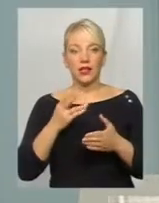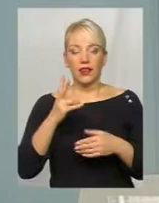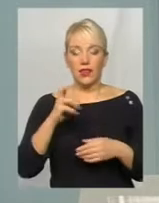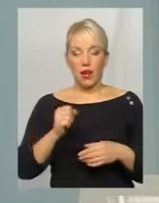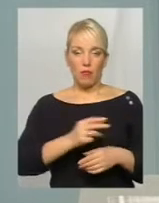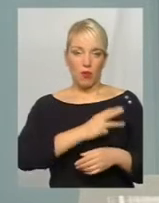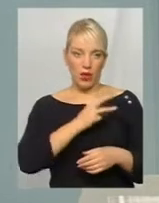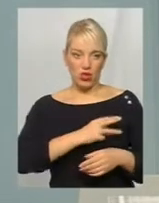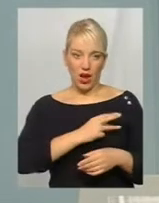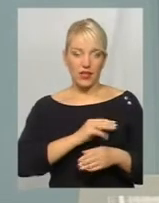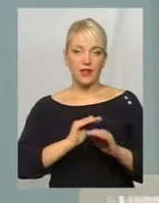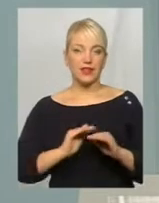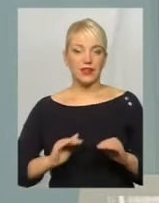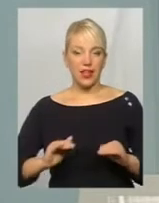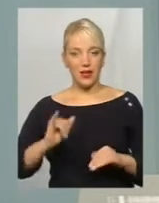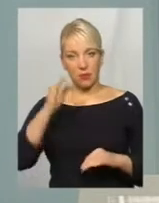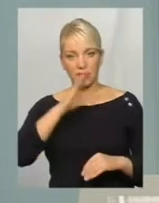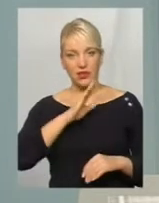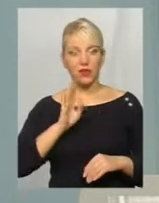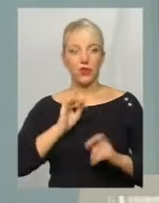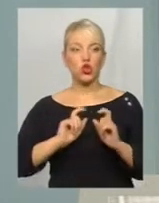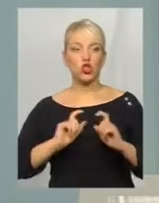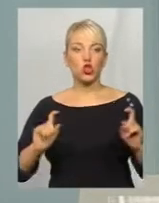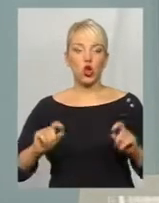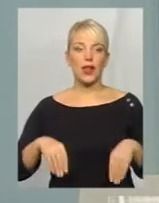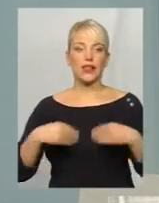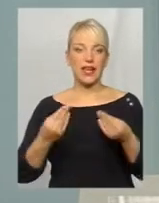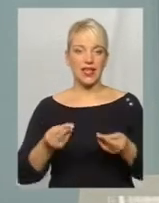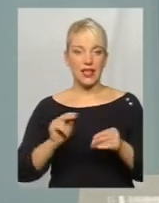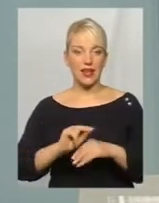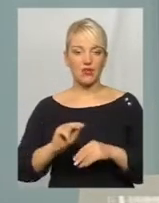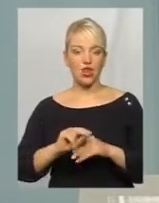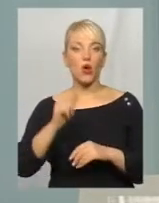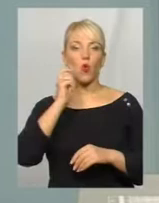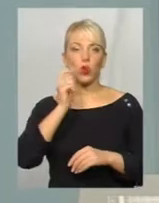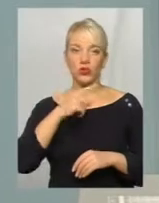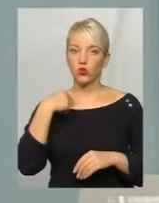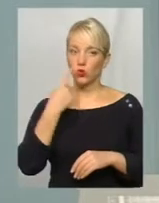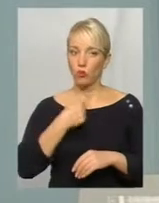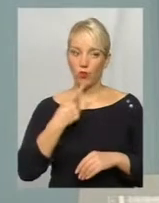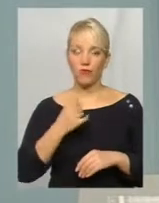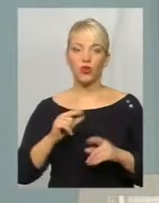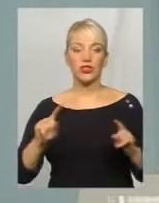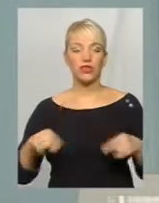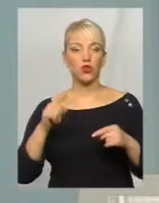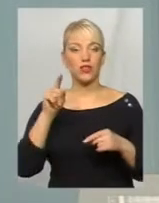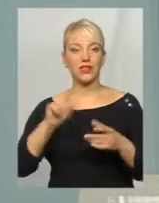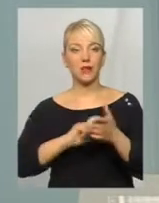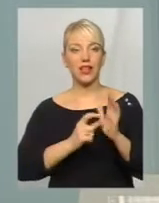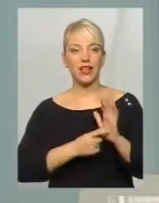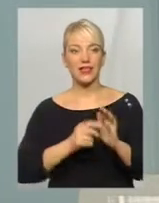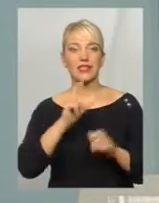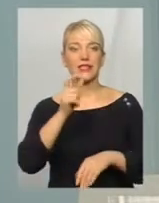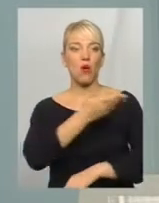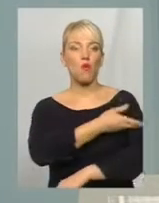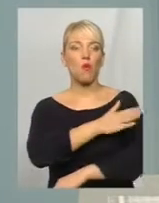побажання дітей, батьків, школа дає навчання українською мовою і створені там класи з